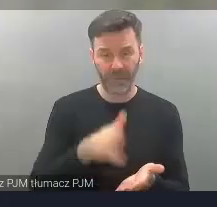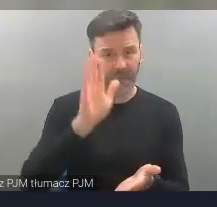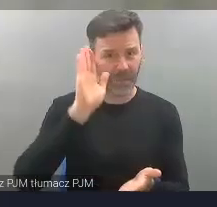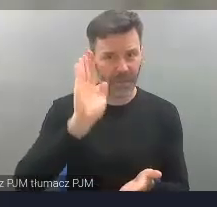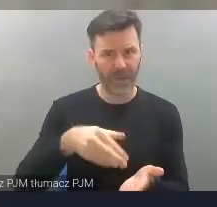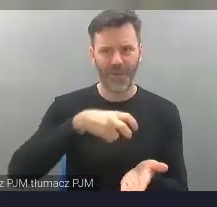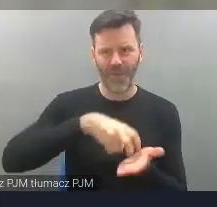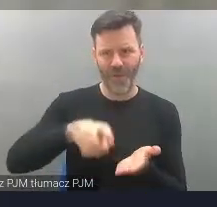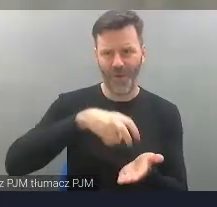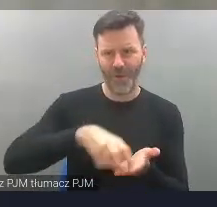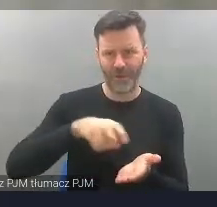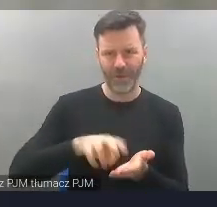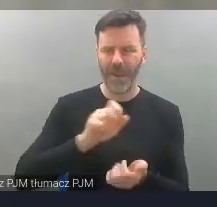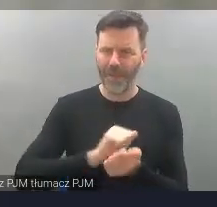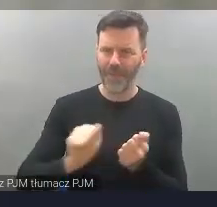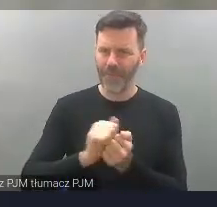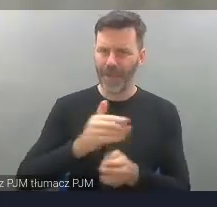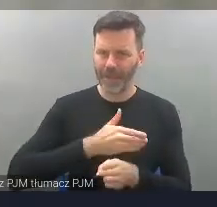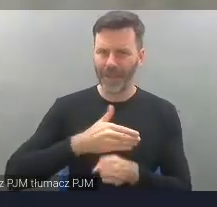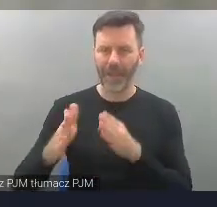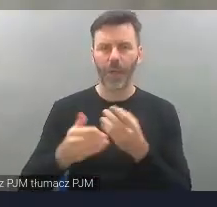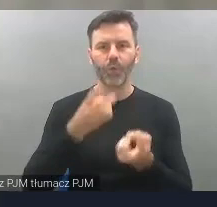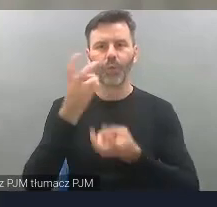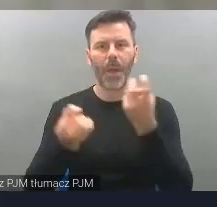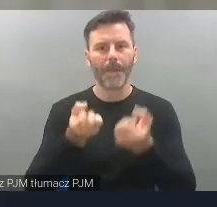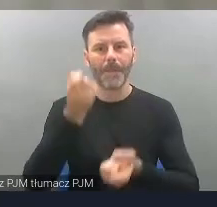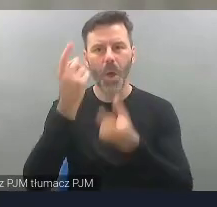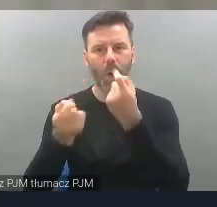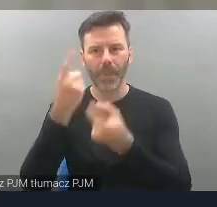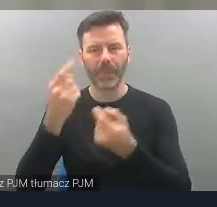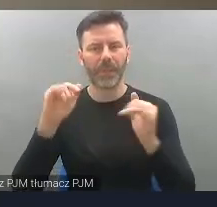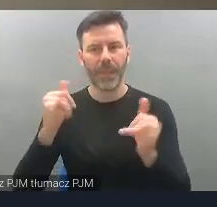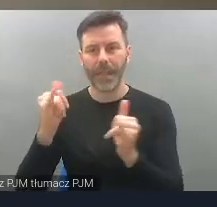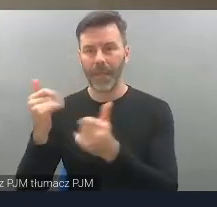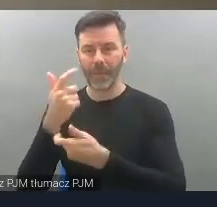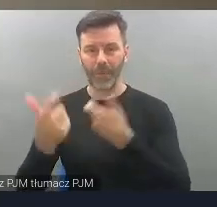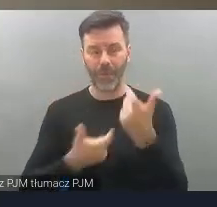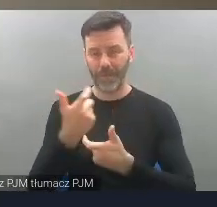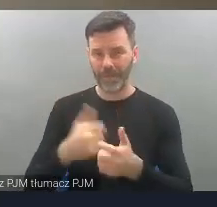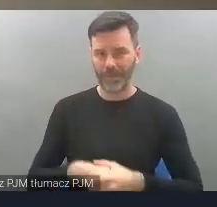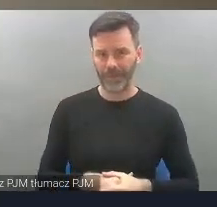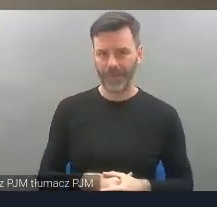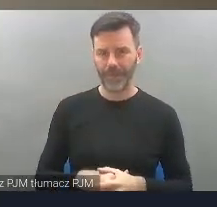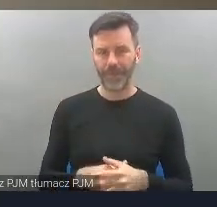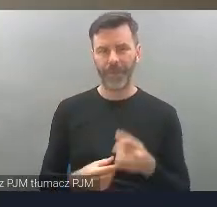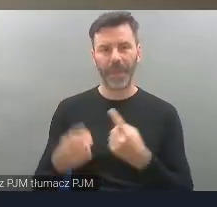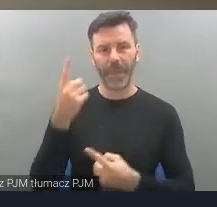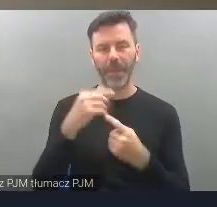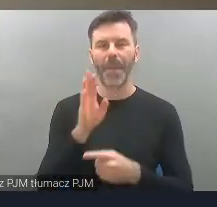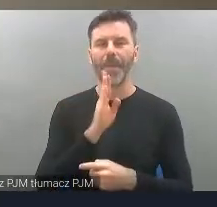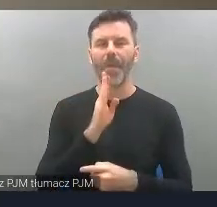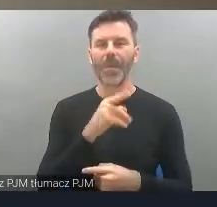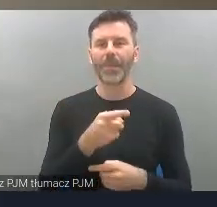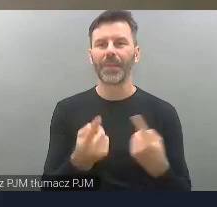chodzisz. I walcz dalej i szukaj pomysłów na to, jak zadziałać, jak coś zrobić. Myślę, że to jest dokładnie tak samo jak w